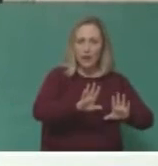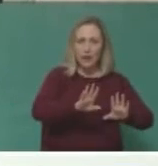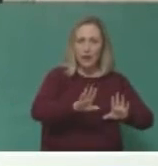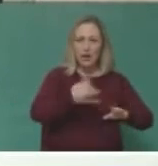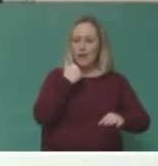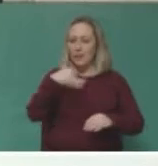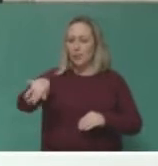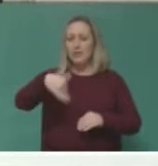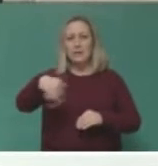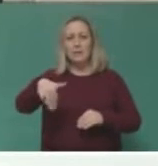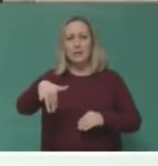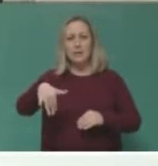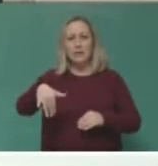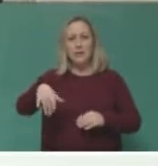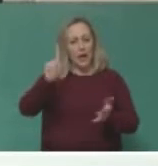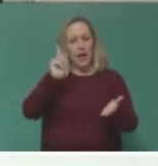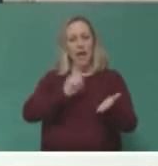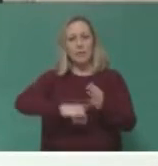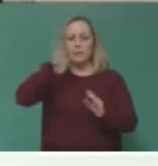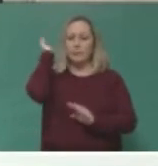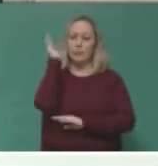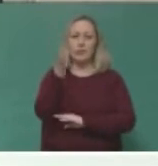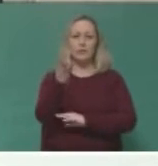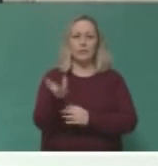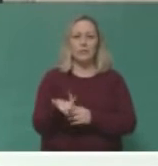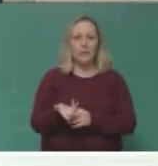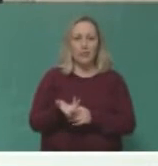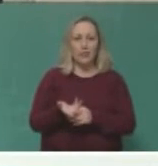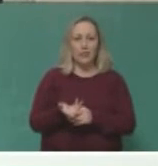τρακτέρ και όλα γελάμε, δεν γίνονται αυτά τα πράγματα.